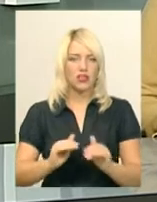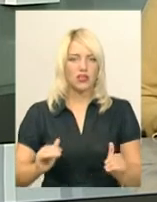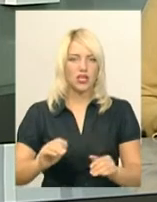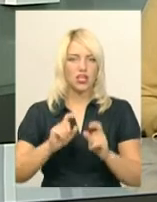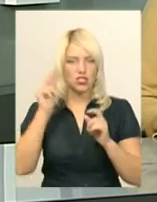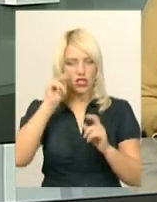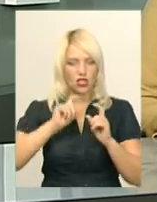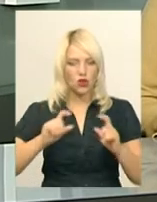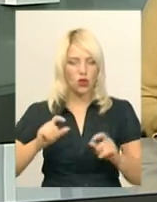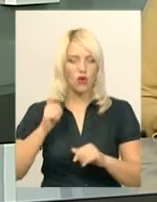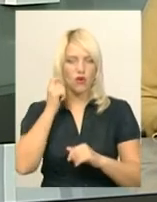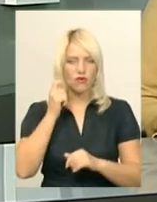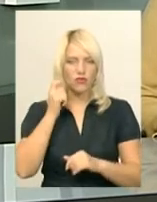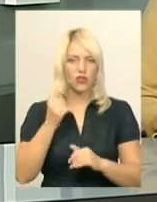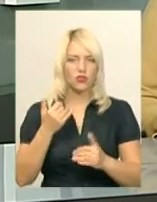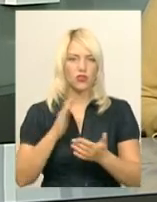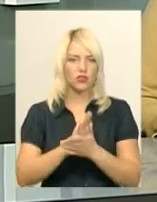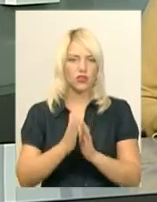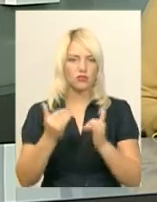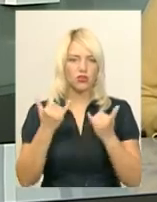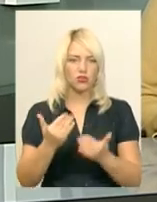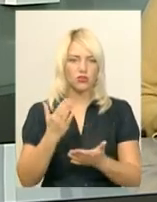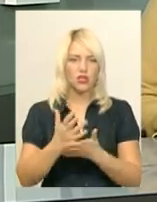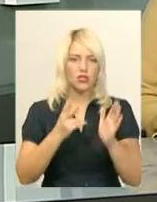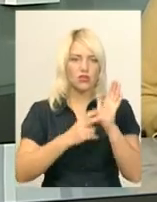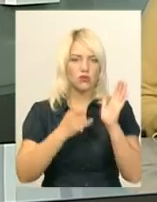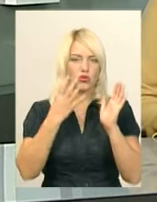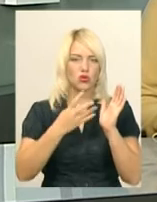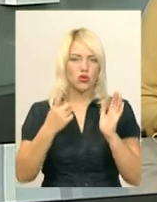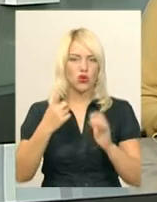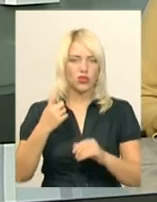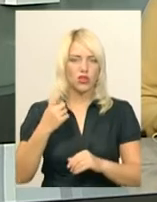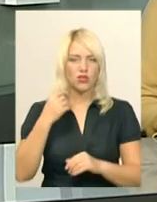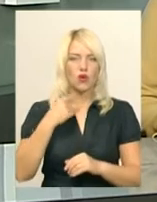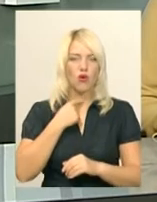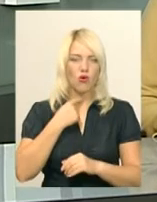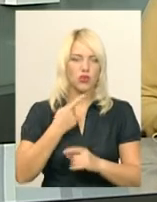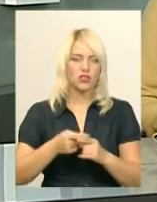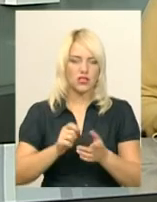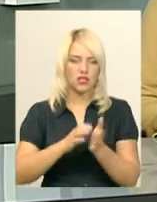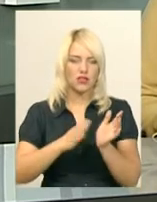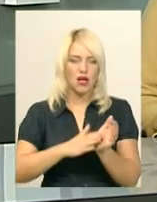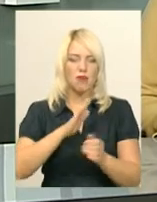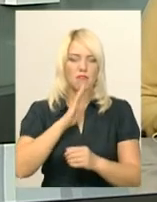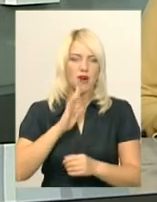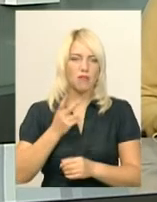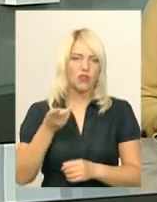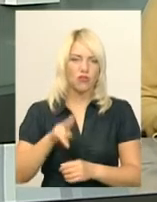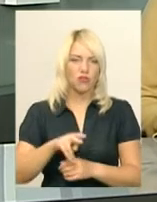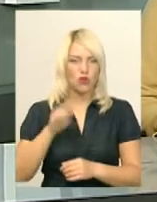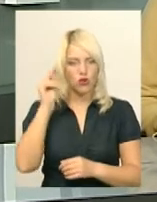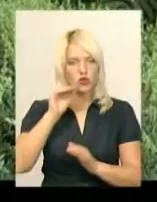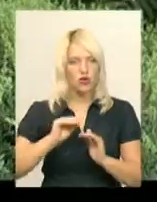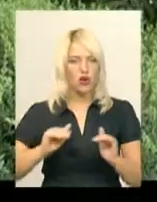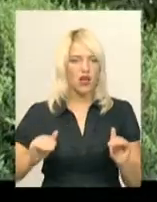станом на сьогодні набрала 741 голос. Її зареєструвала мама двох школярів Ольга Чорна, Ірина Аріон, далі.